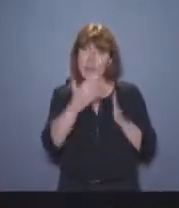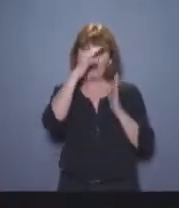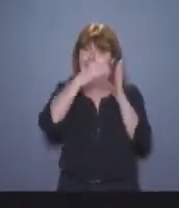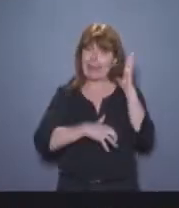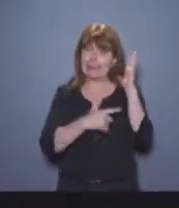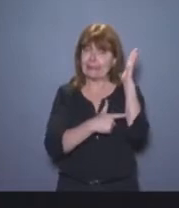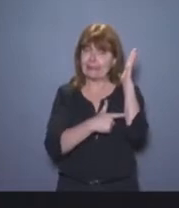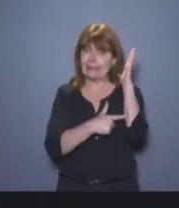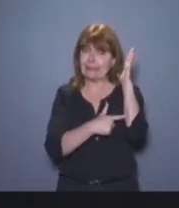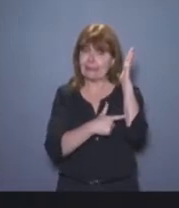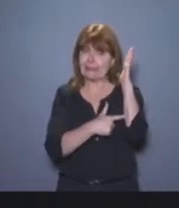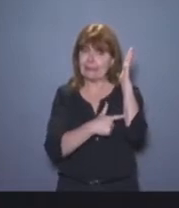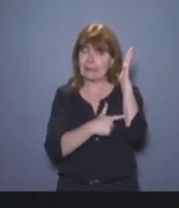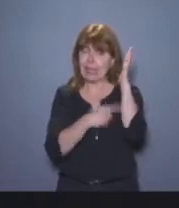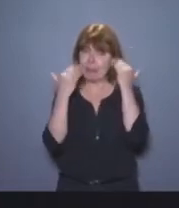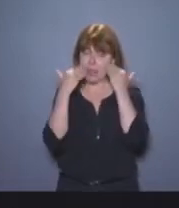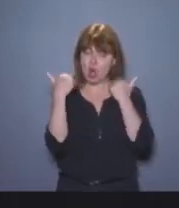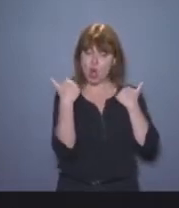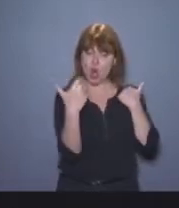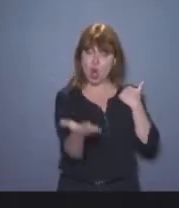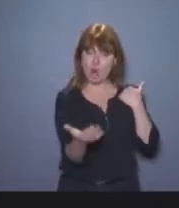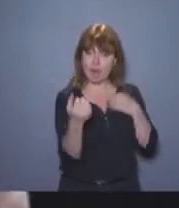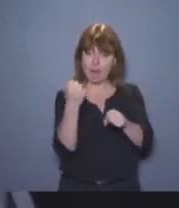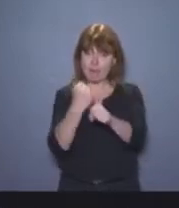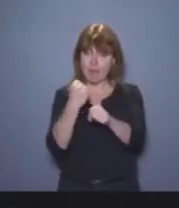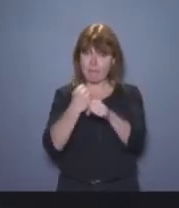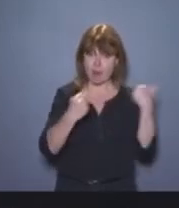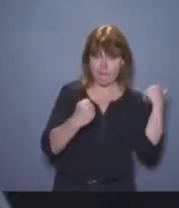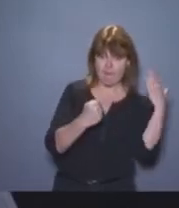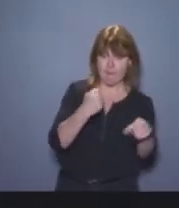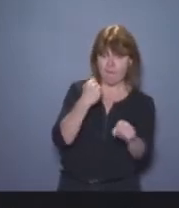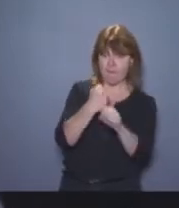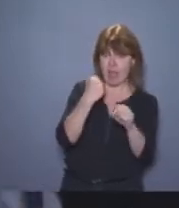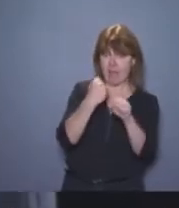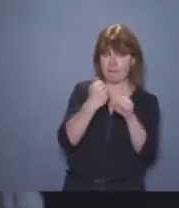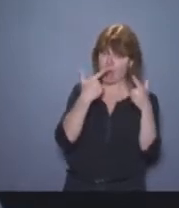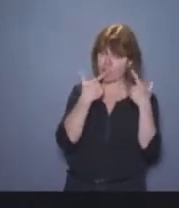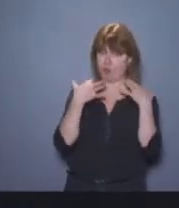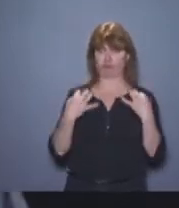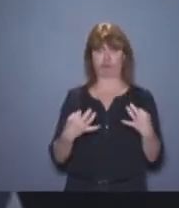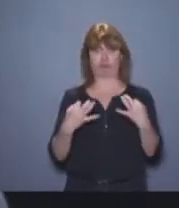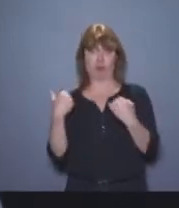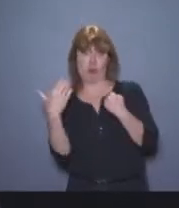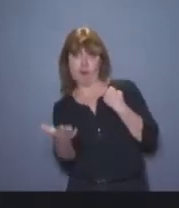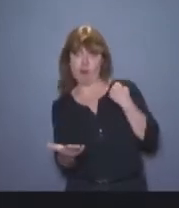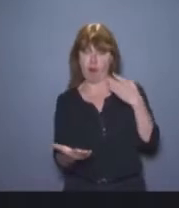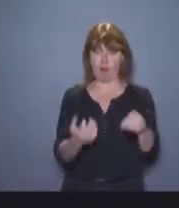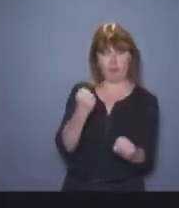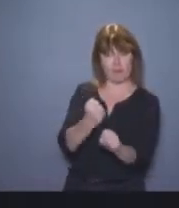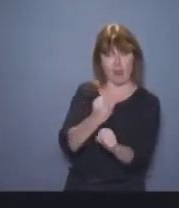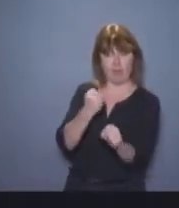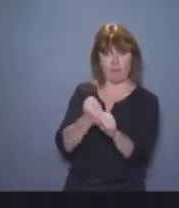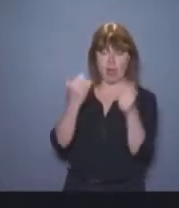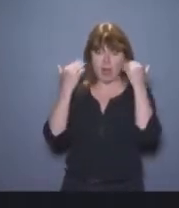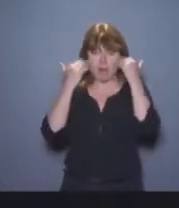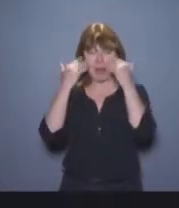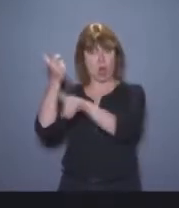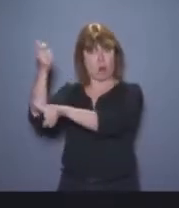S'il le sait, pourquoi il en reparle ? Parce que dans le texte actuel, il est dit deux offres d'emploi